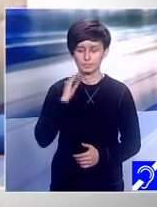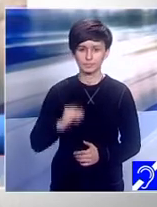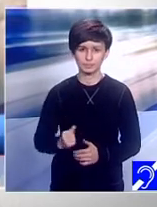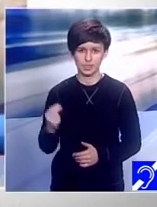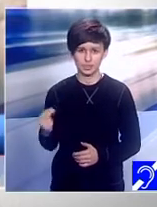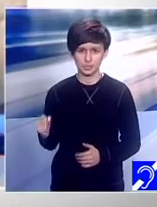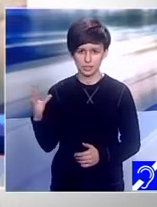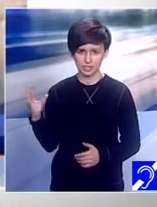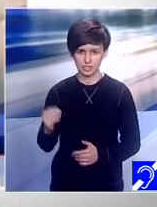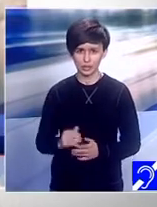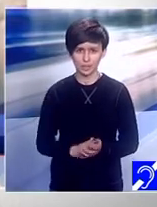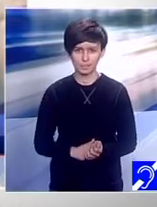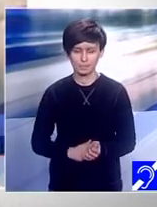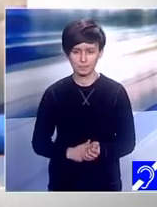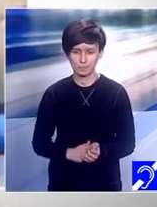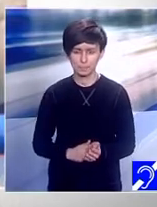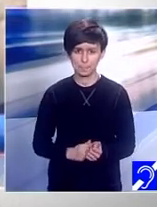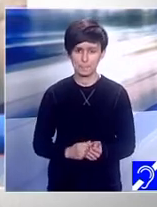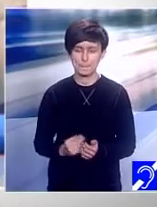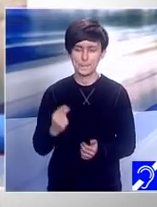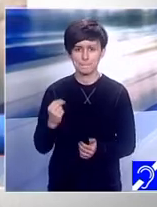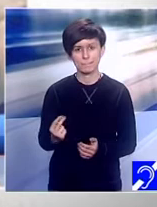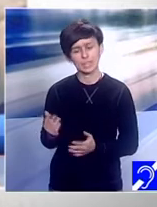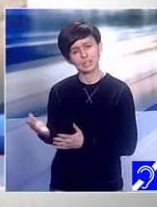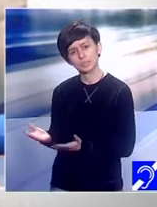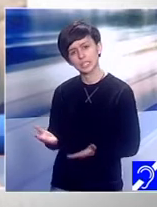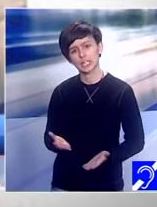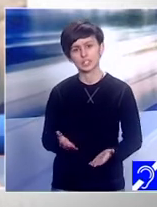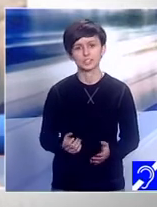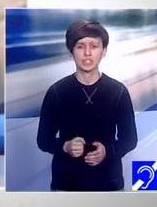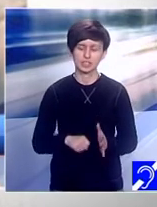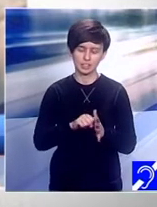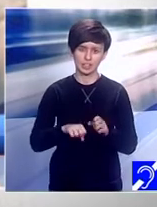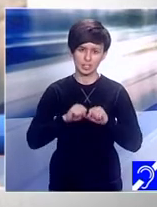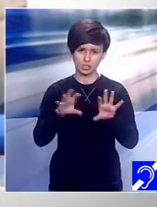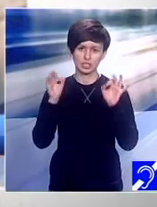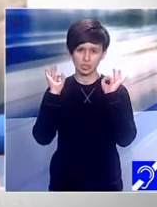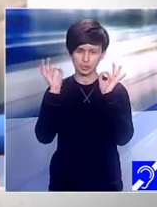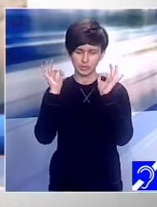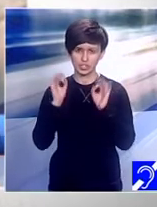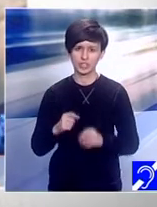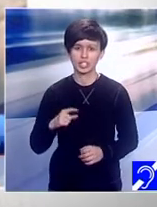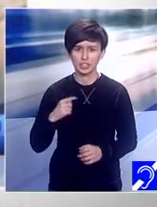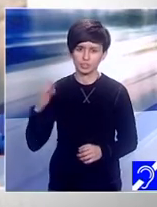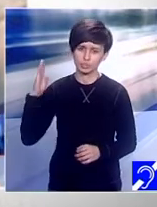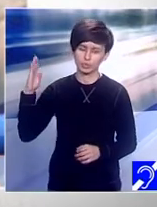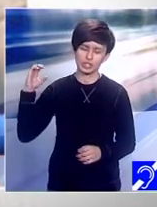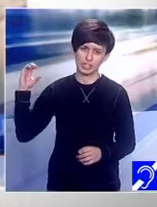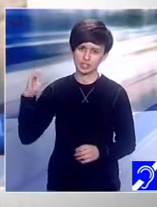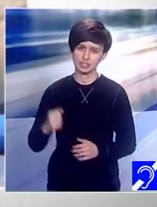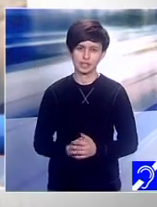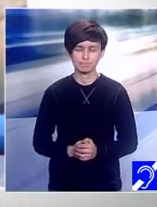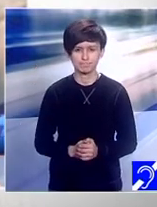Bună ziua și bine v-am găsit la jurnalul special. Sunt Bogdan Cristia, o clujancă de 15